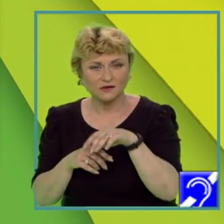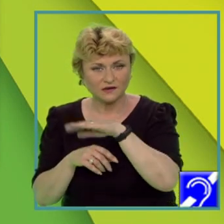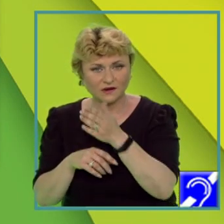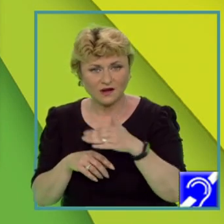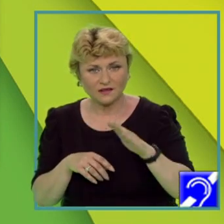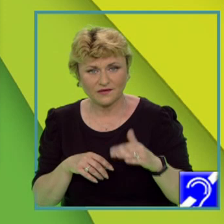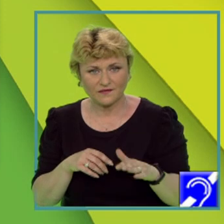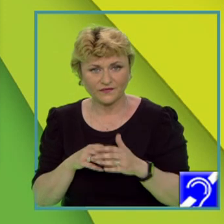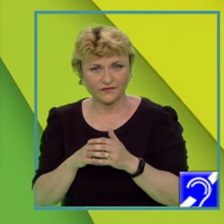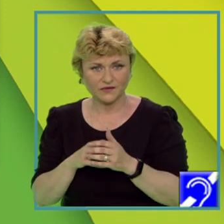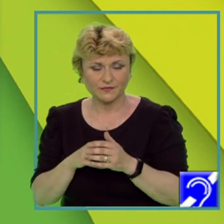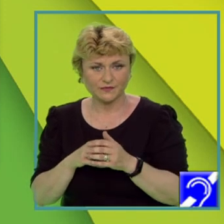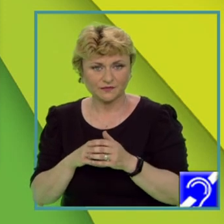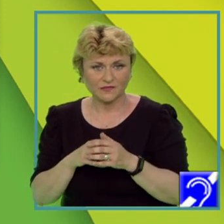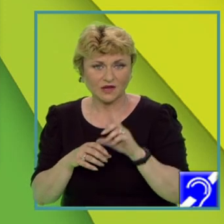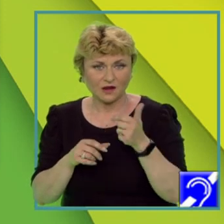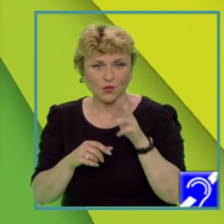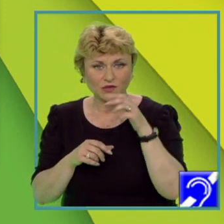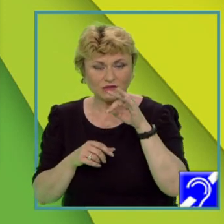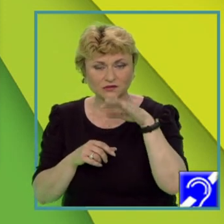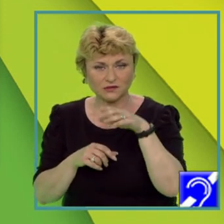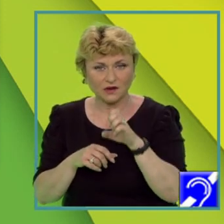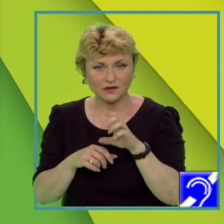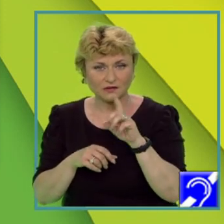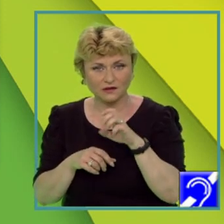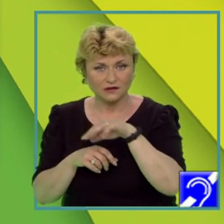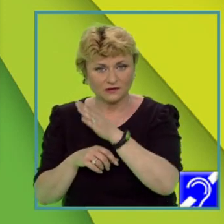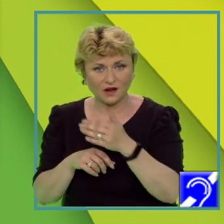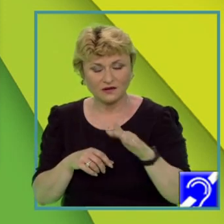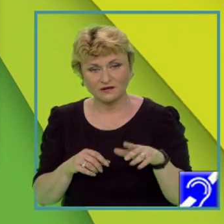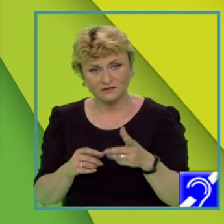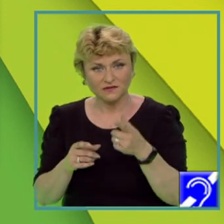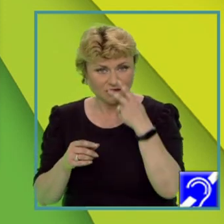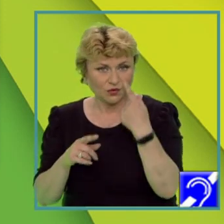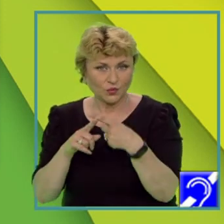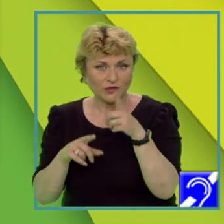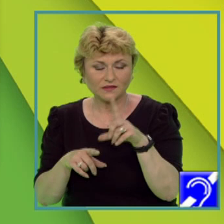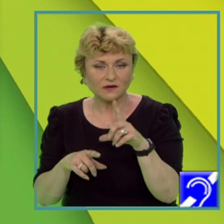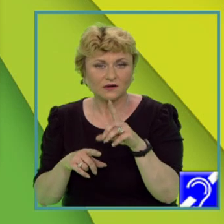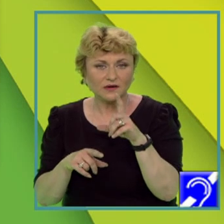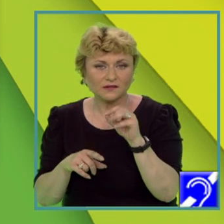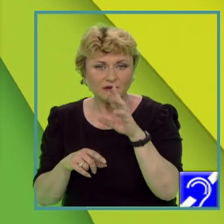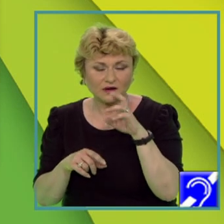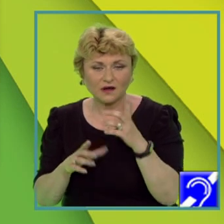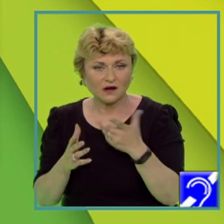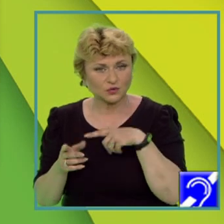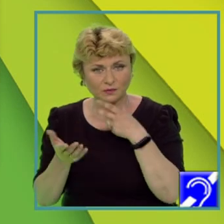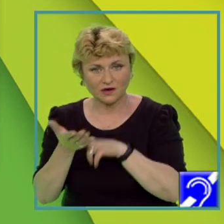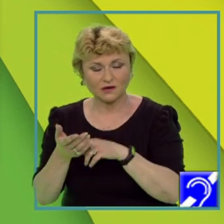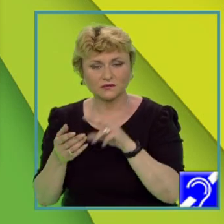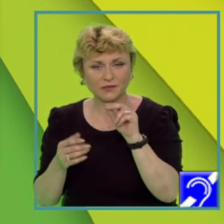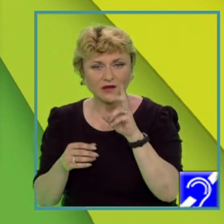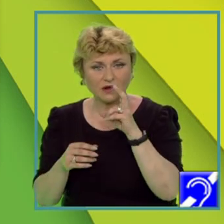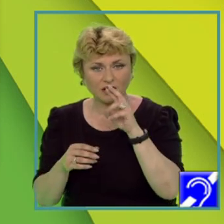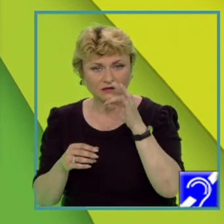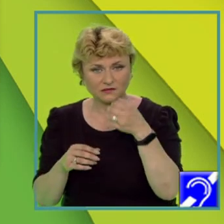răspunsul scris la unitățile de relief respective cu literele cu care sunt marcate pe hartă. Baremul de evaluare